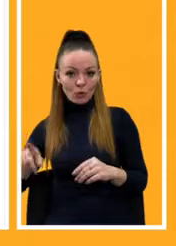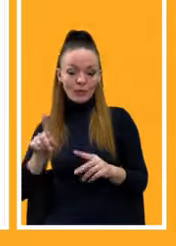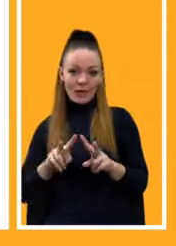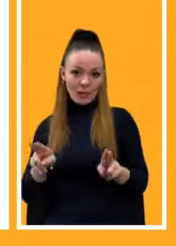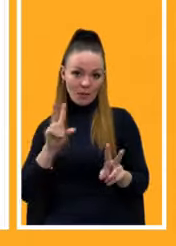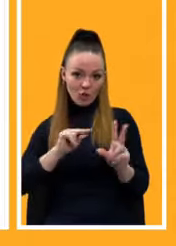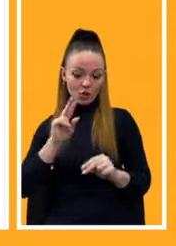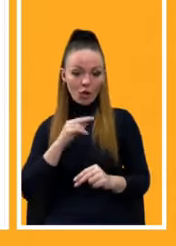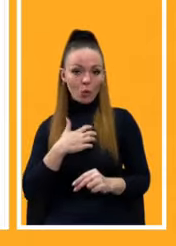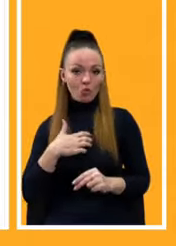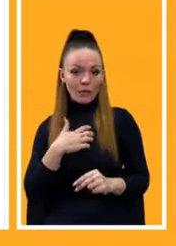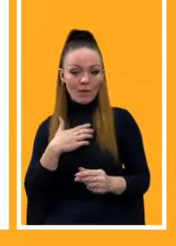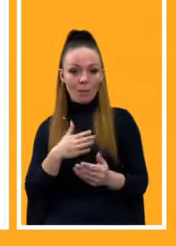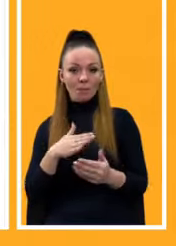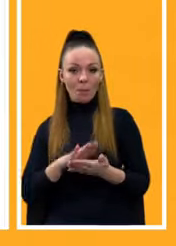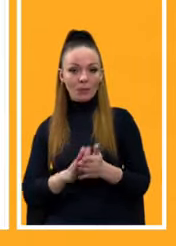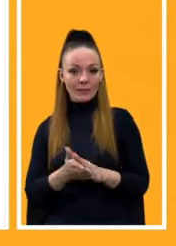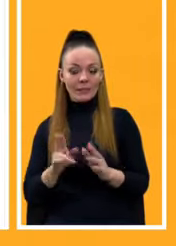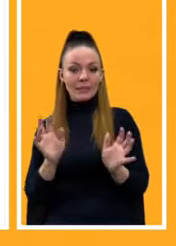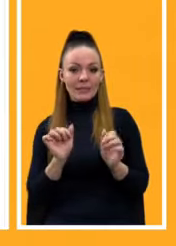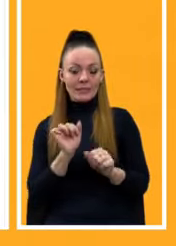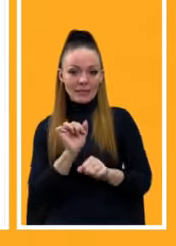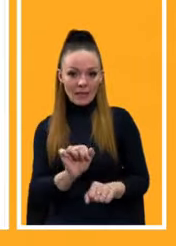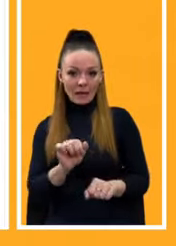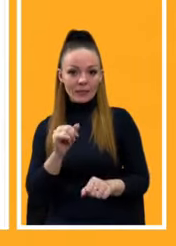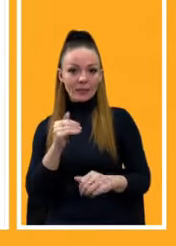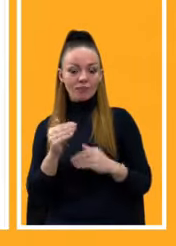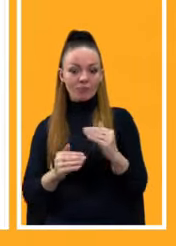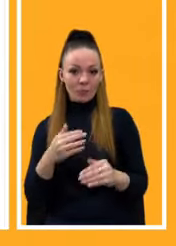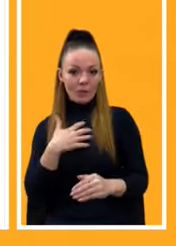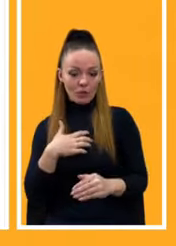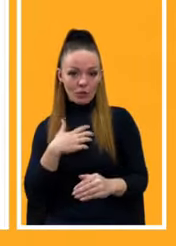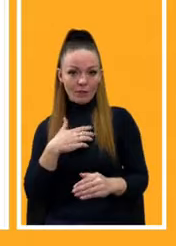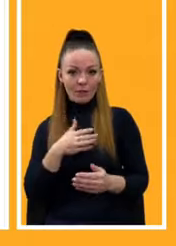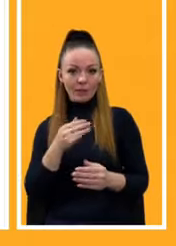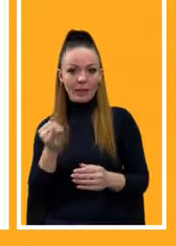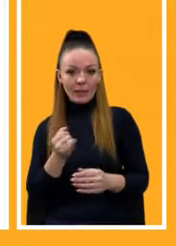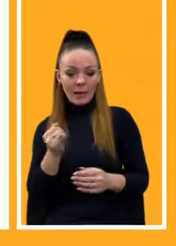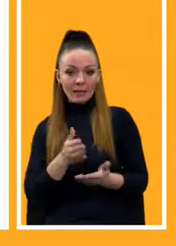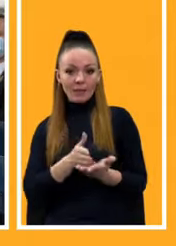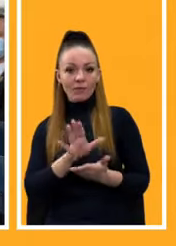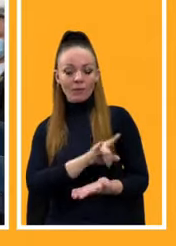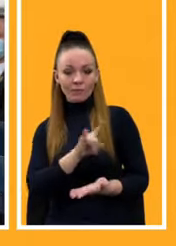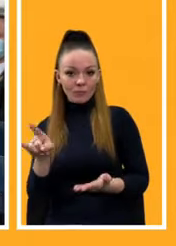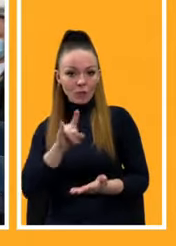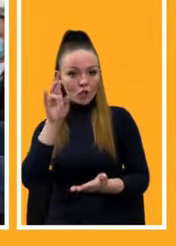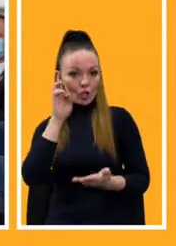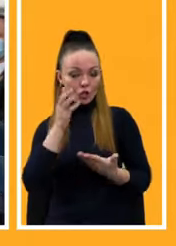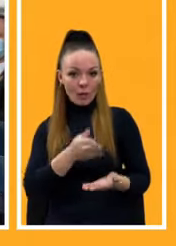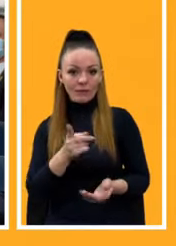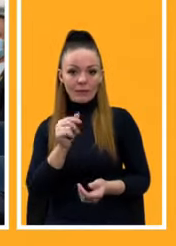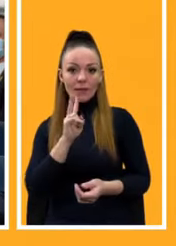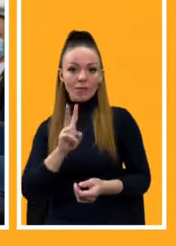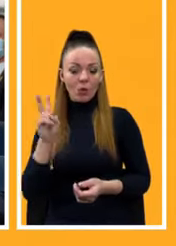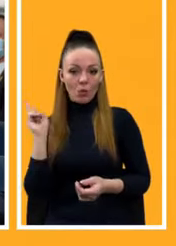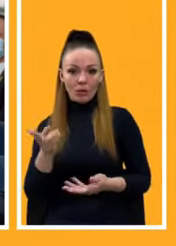наша позиція тут щодо нової кампанії – це закид стратегічних інтересів держави у сфері авіаперевезень. За останні два роки ми стикнулися з